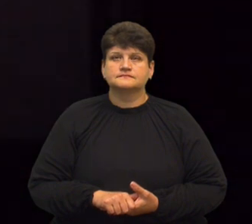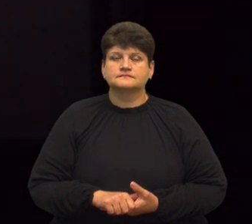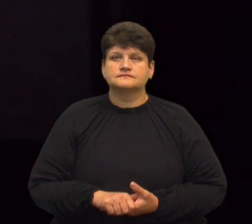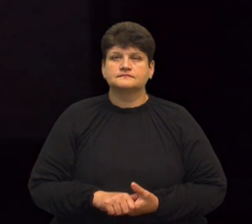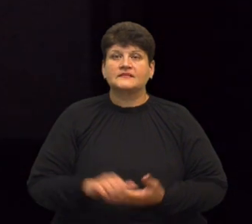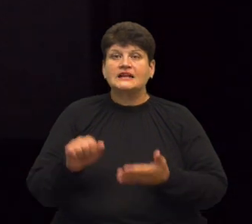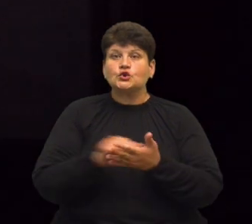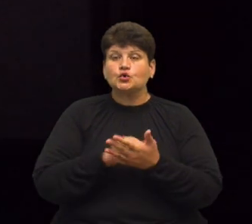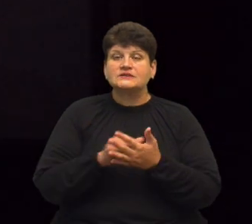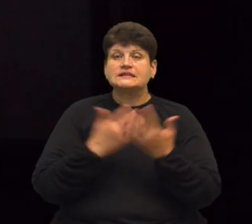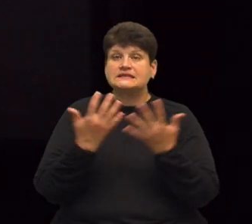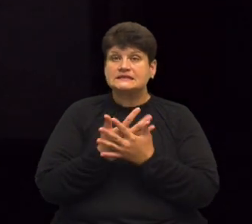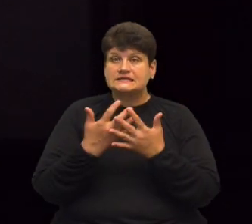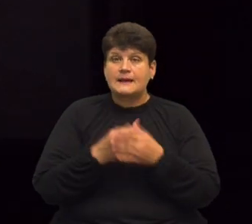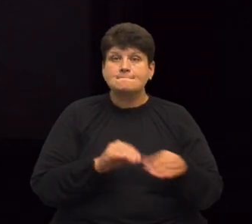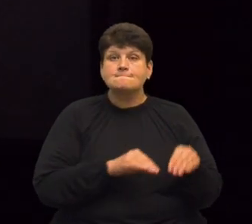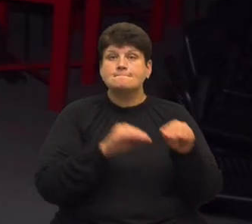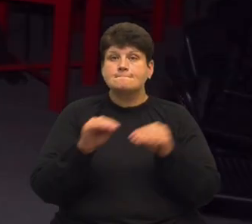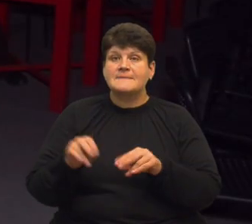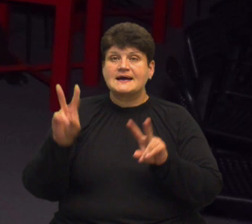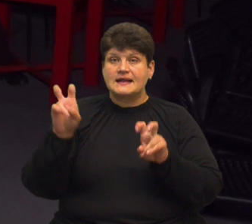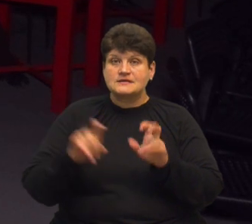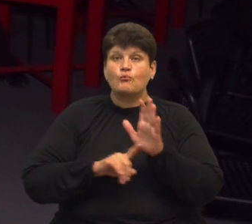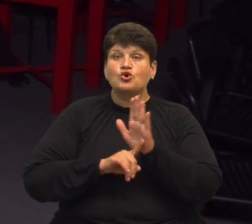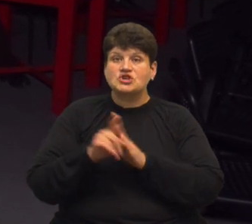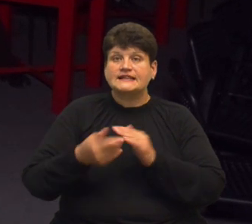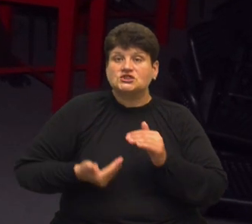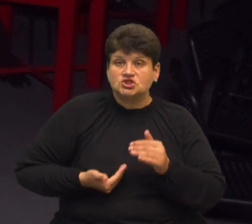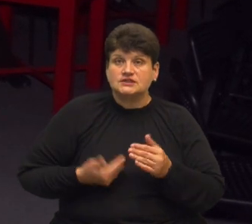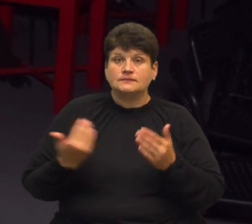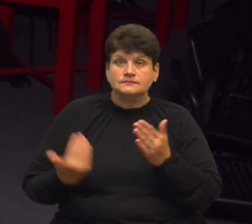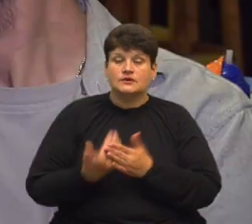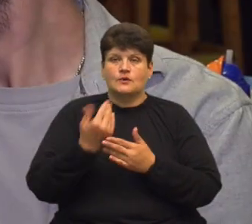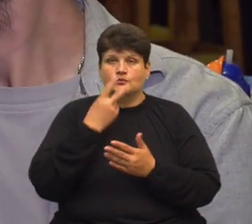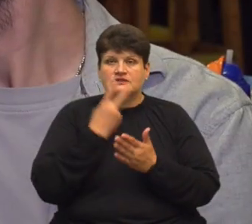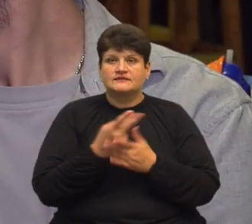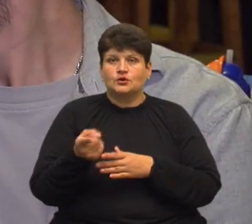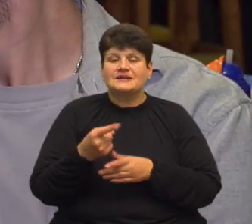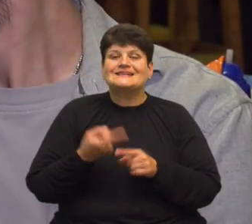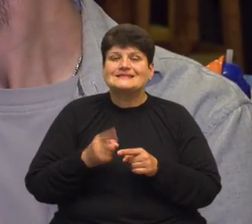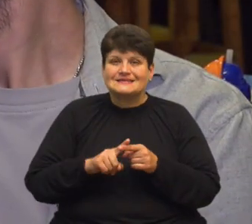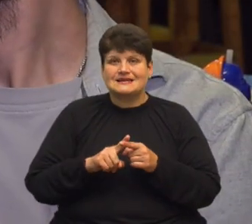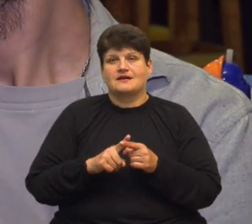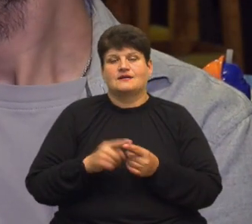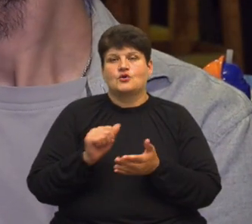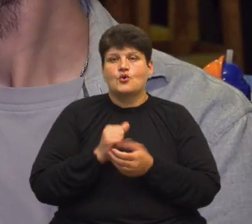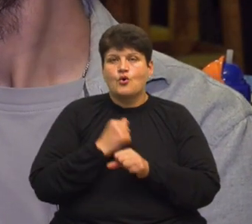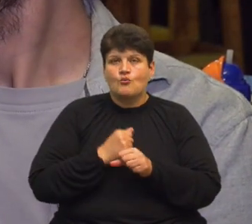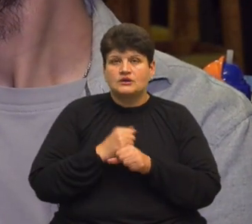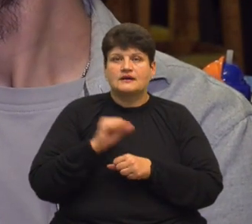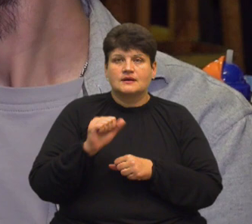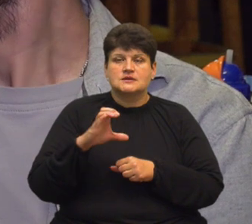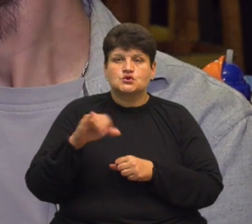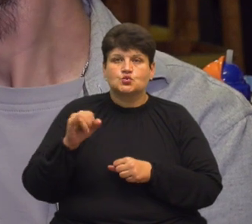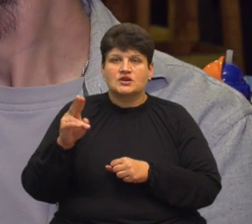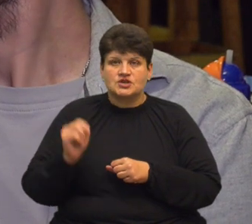Документальну стрічку переселенці почати жити наново презентували у Тернополі. Це дебютна робота режисера Артема Сукача, який під час